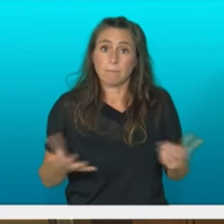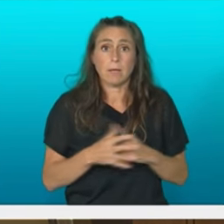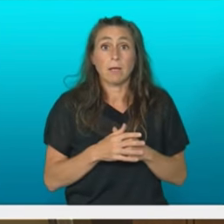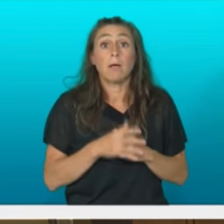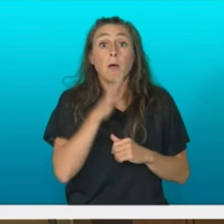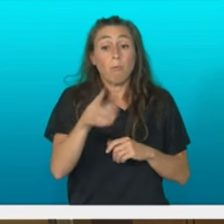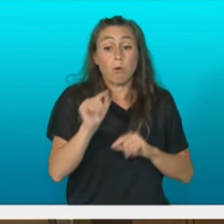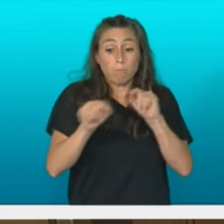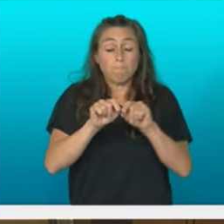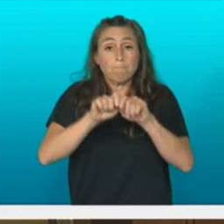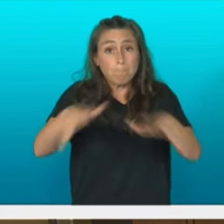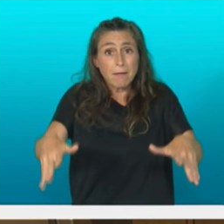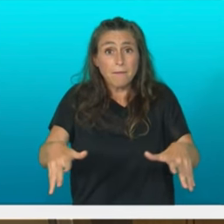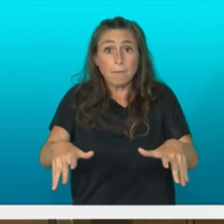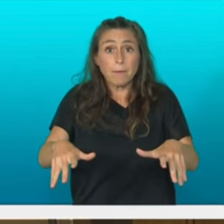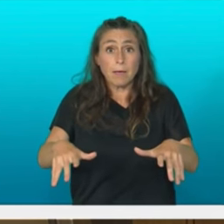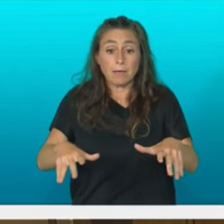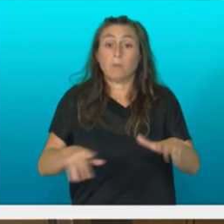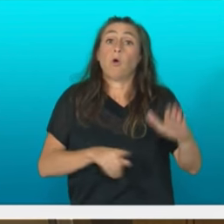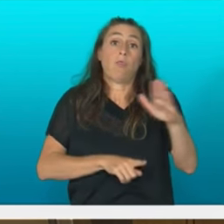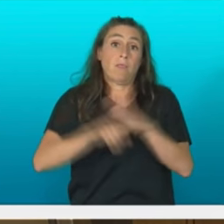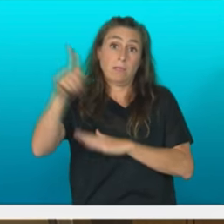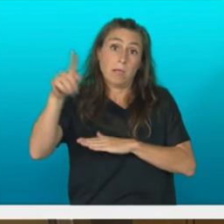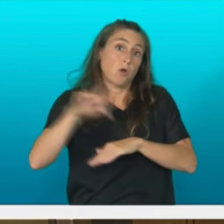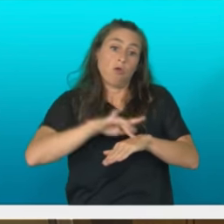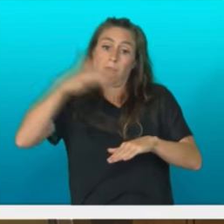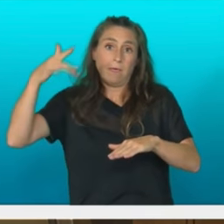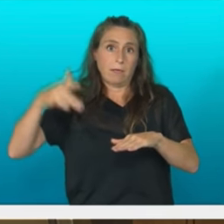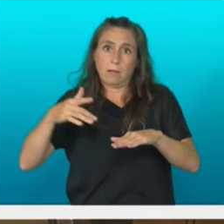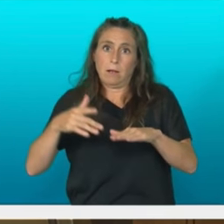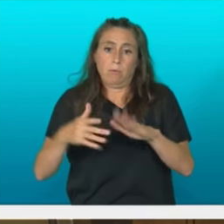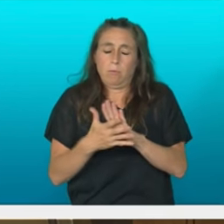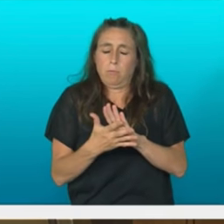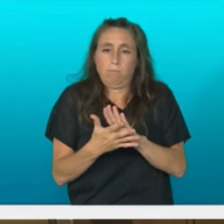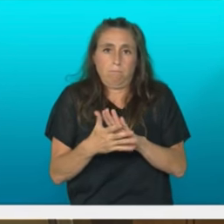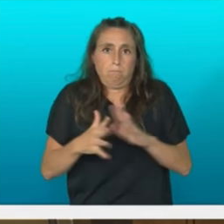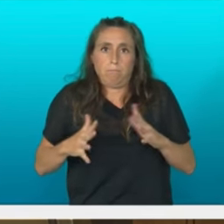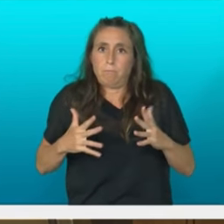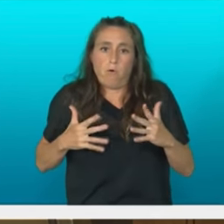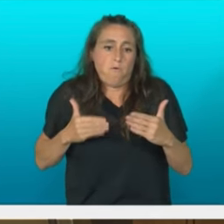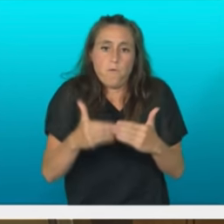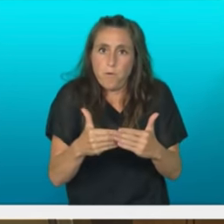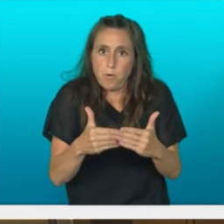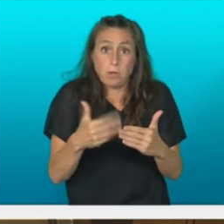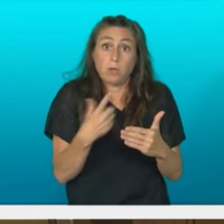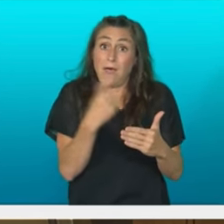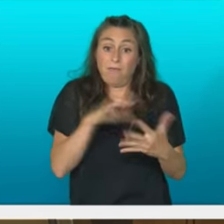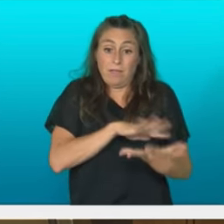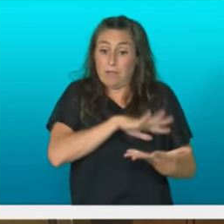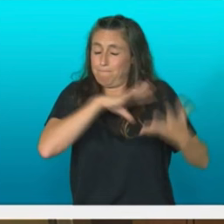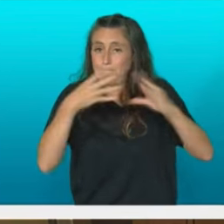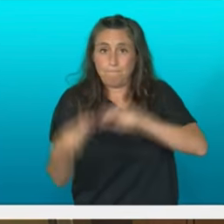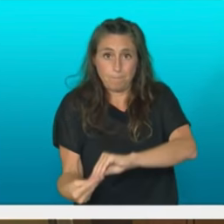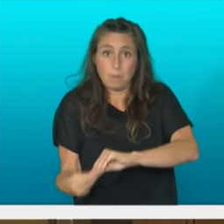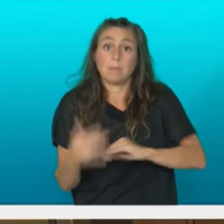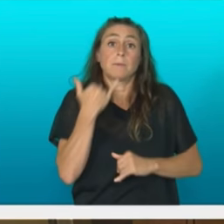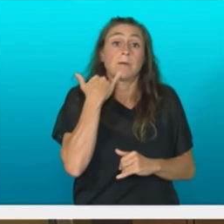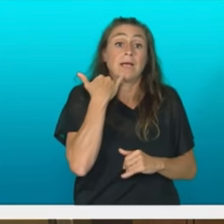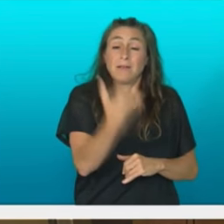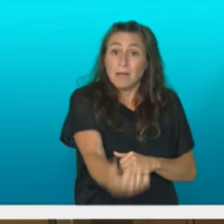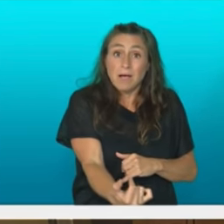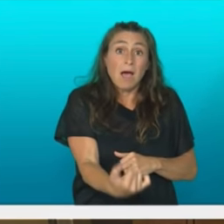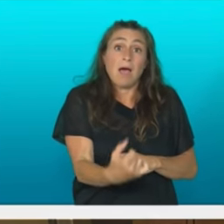el desarrollo digital ikeran pocos años para realizar una transformación energetica radical para abandonar los combustibles fosiles